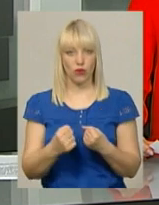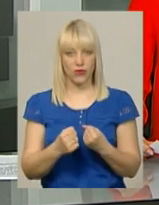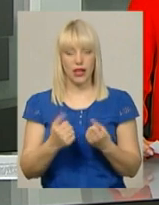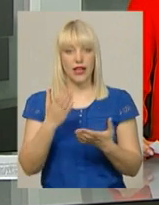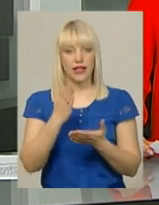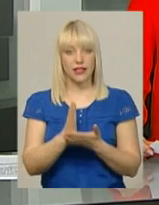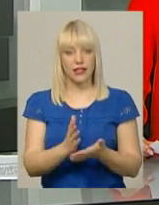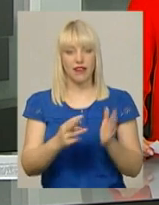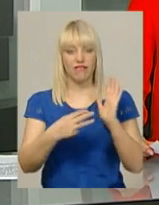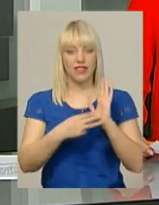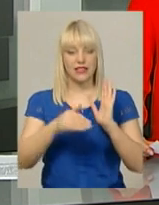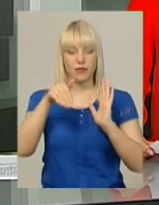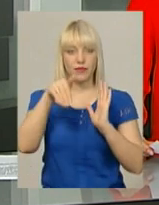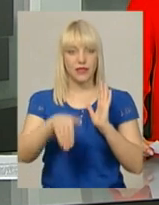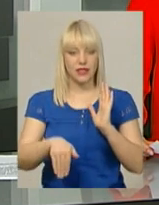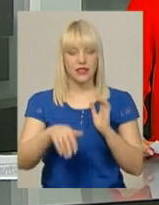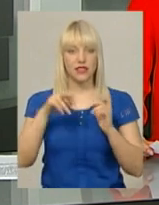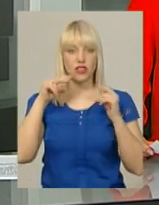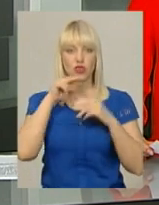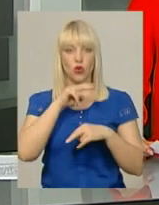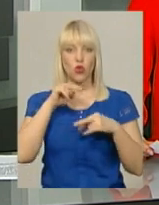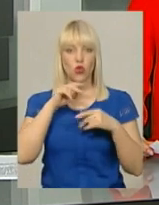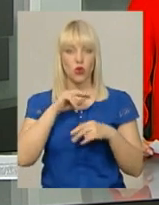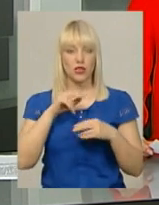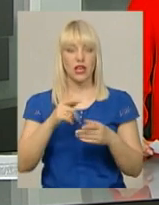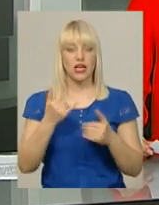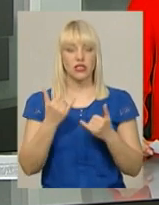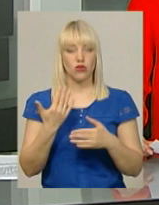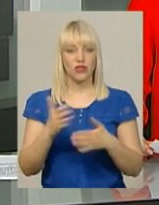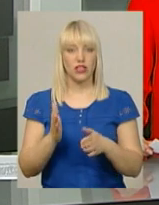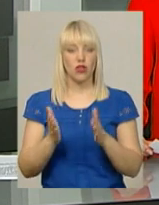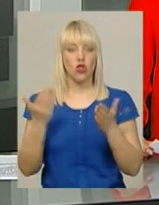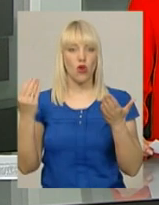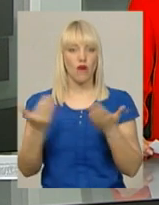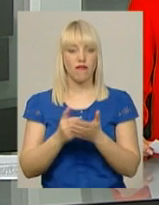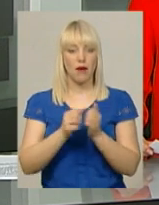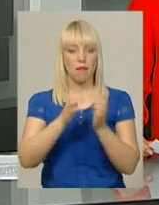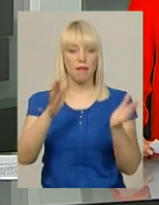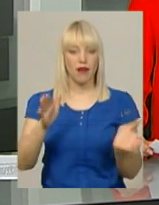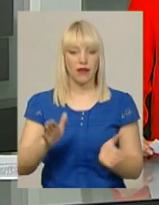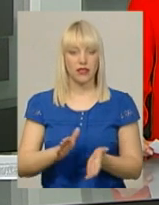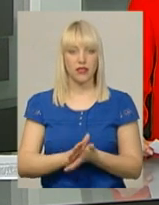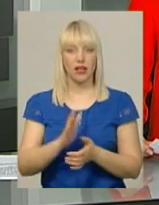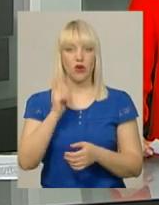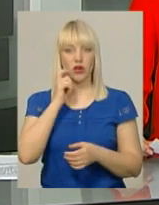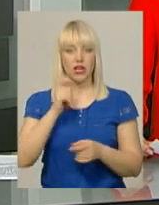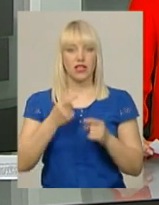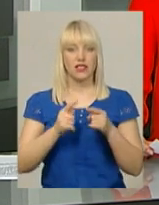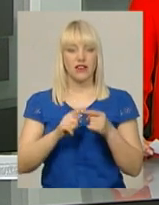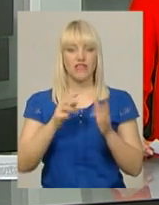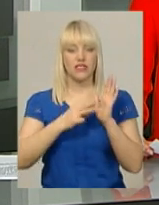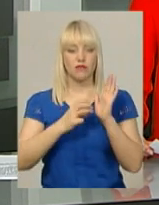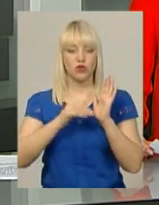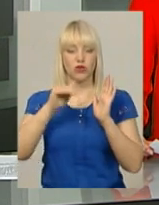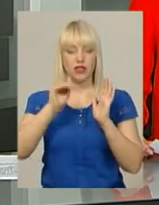Є 8 тисяч доз. За словами посадовця, сьогодні в Україну надійшла нова партія вакцини – це 800 тисяч доз. Наступного